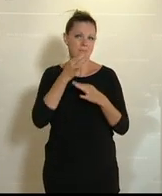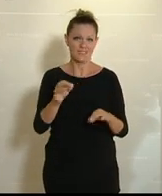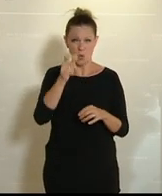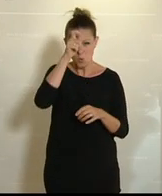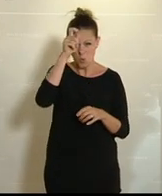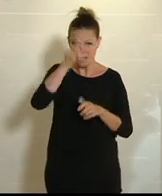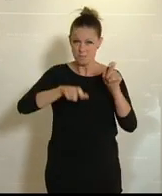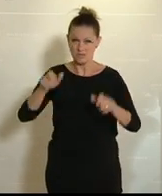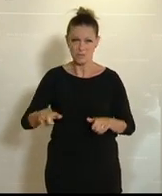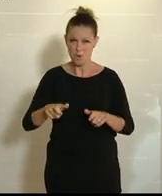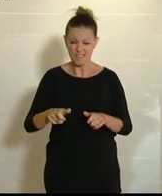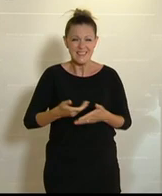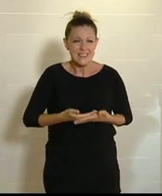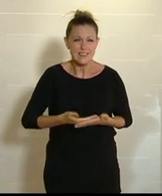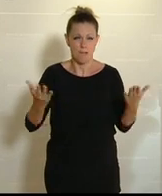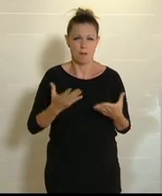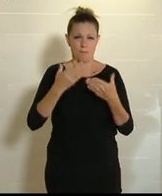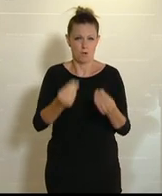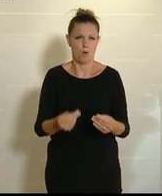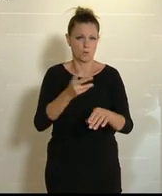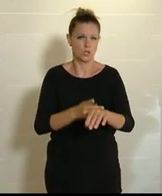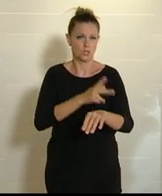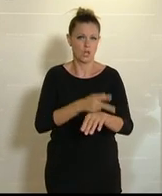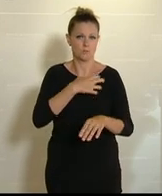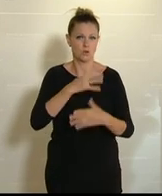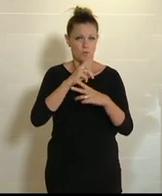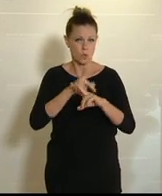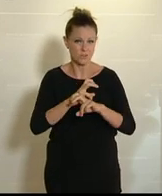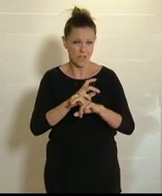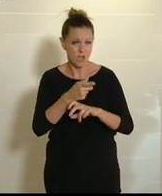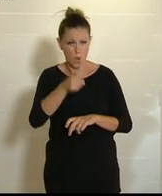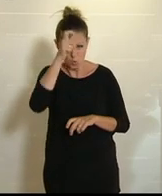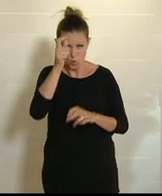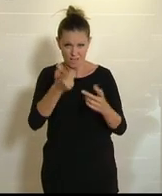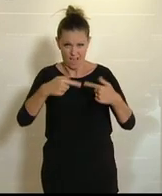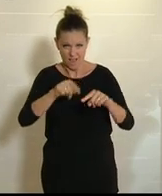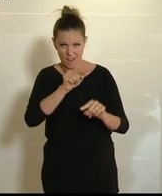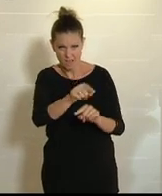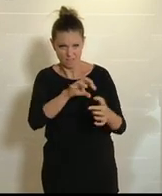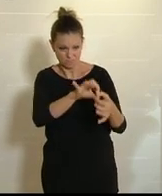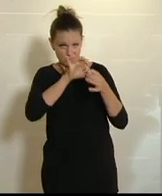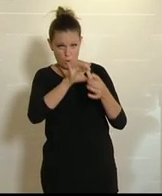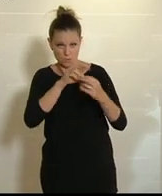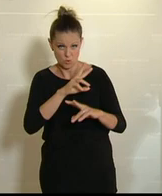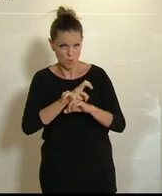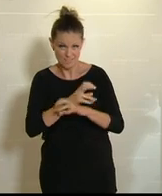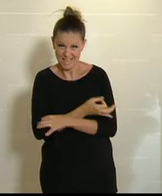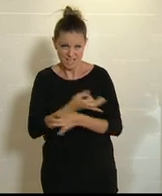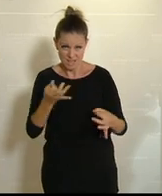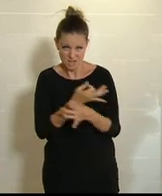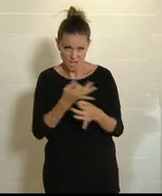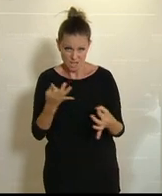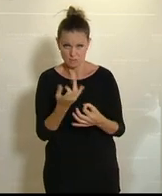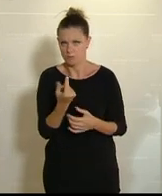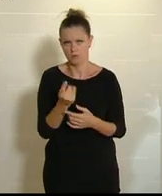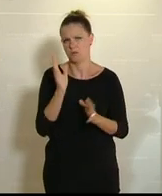Türken mehr die österreichische Staatsbürgerschaft zu verleihen, solange die Türkei nicht in dieser Frage mit Österreich kooperiert. Und das wird noch lange dauern,